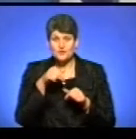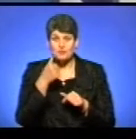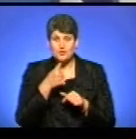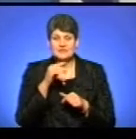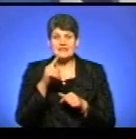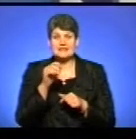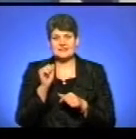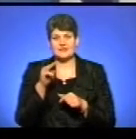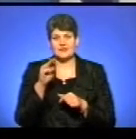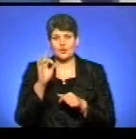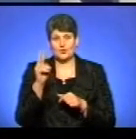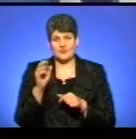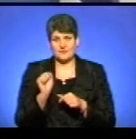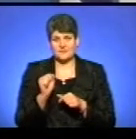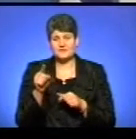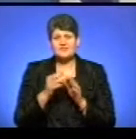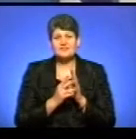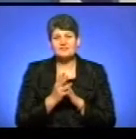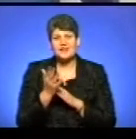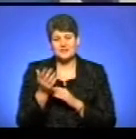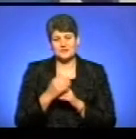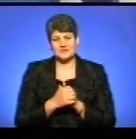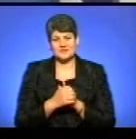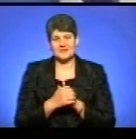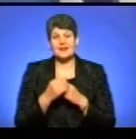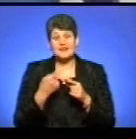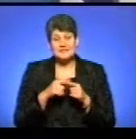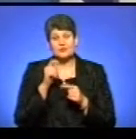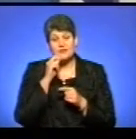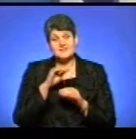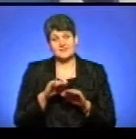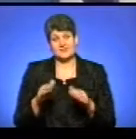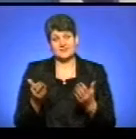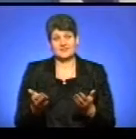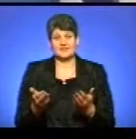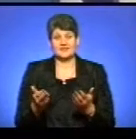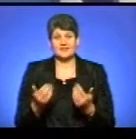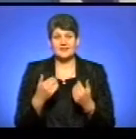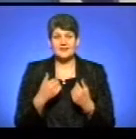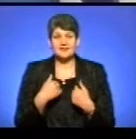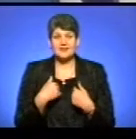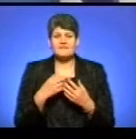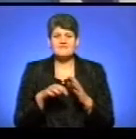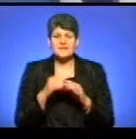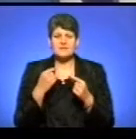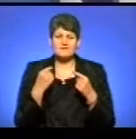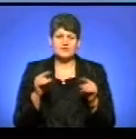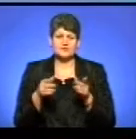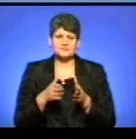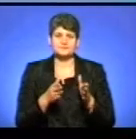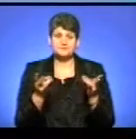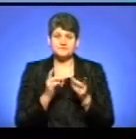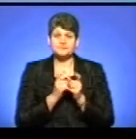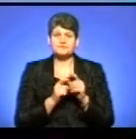розумієте, вони вже виросли, розумієте, але це про українські діти, і тому я вибрав інакшу стежину, що треба боротися там.